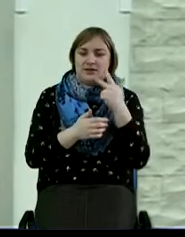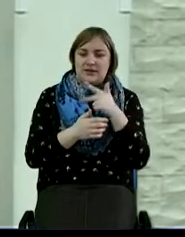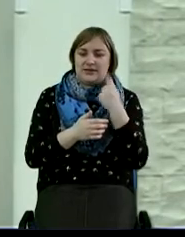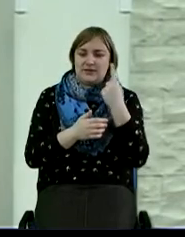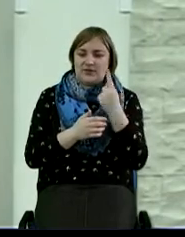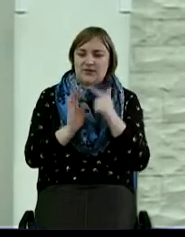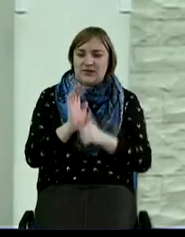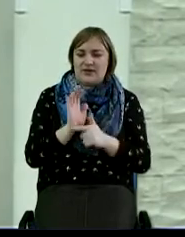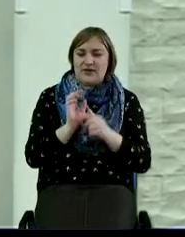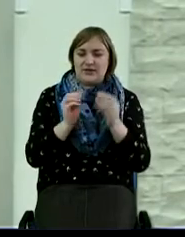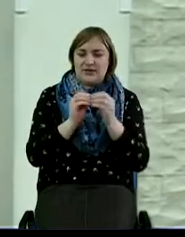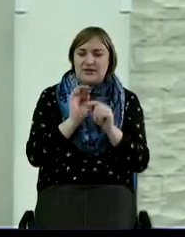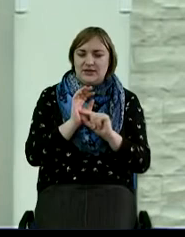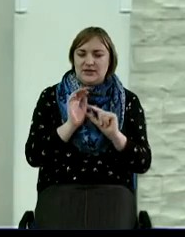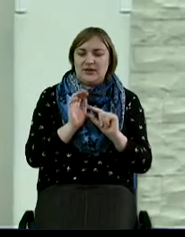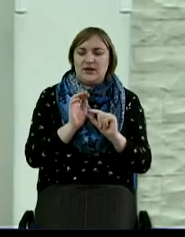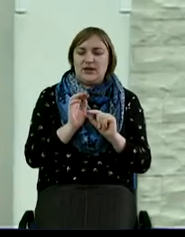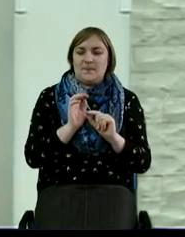почитаем.